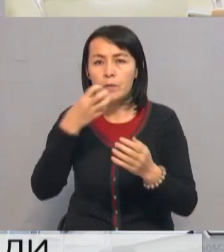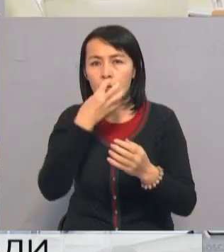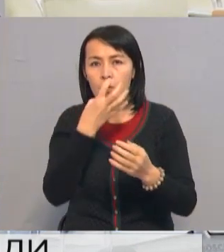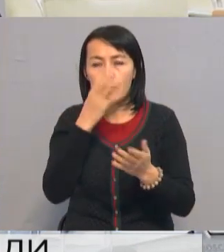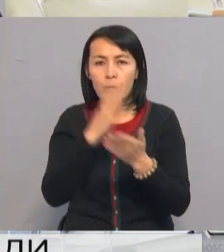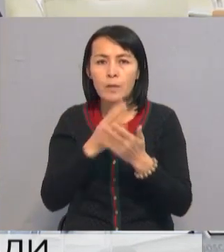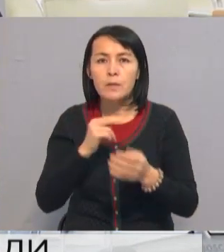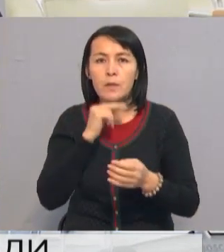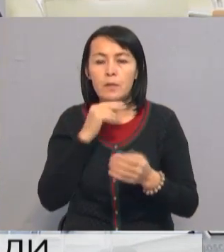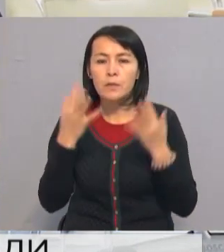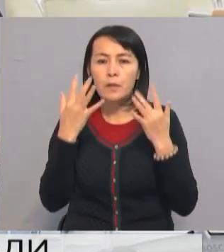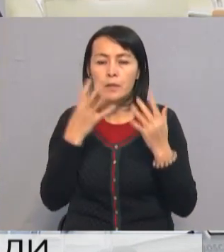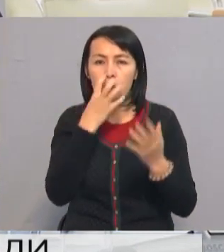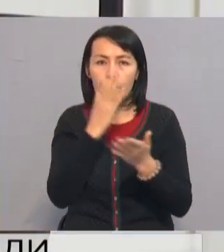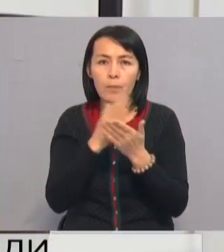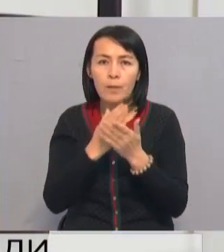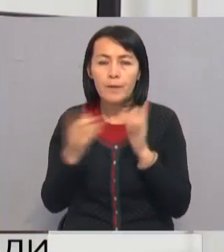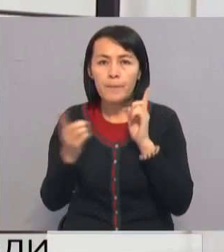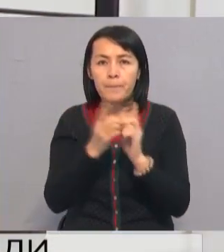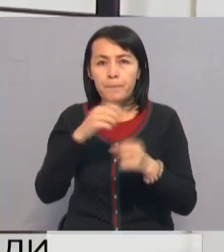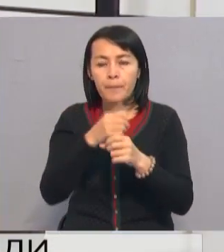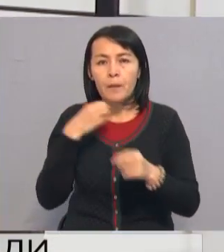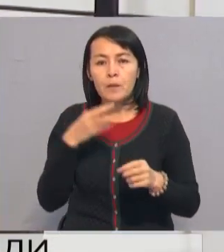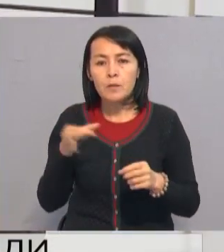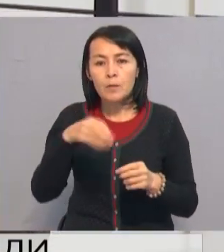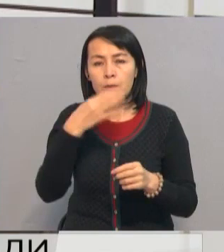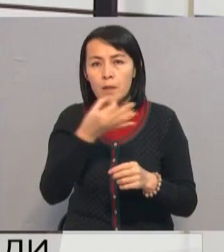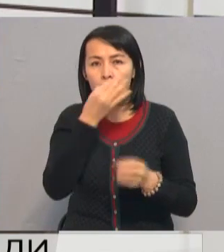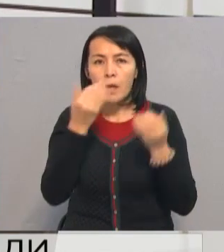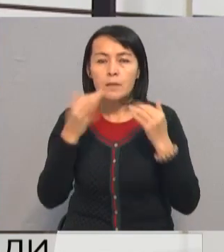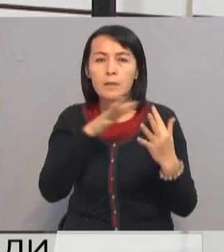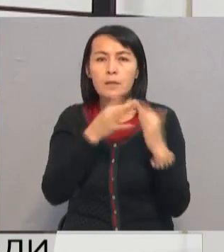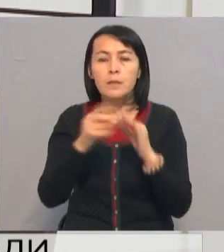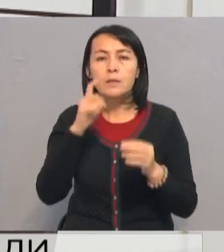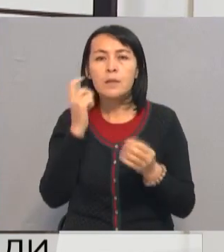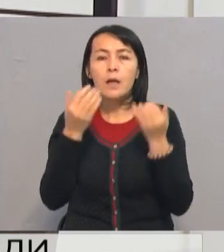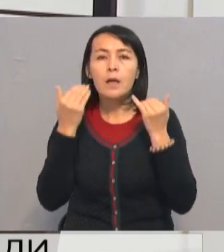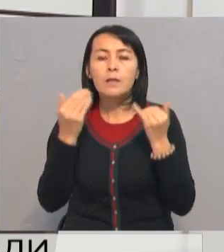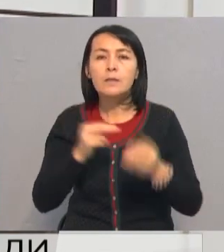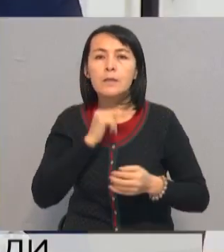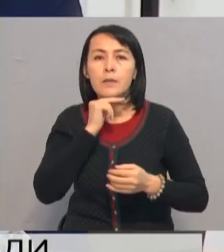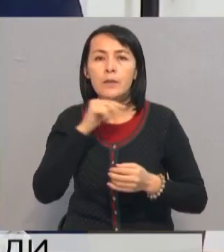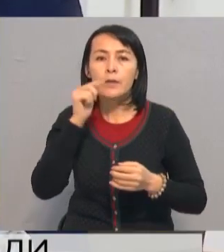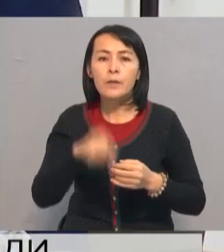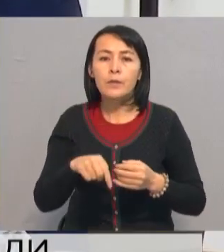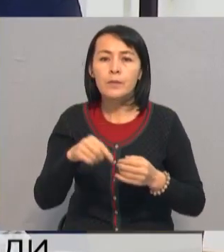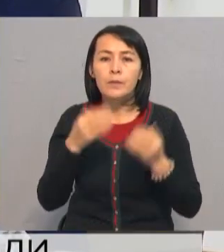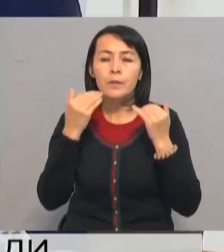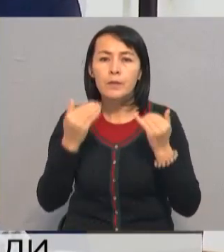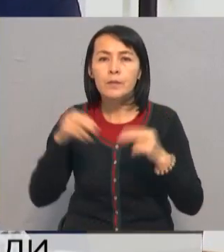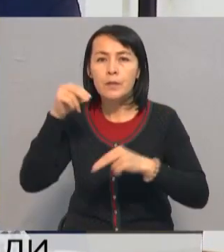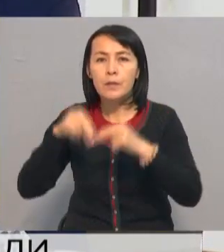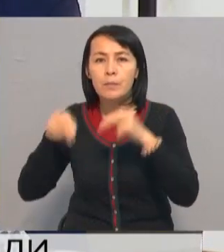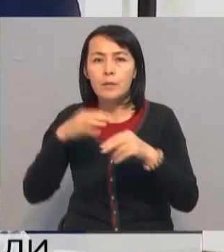системой контроля количества тепла. На встрече Аким Туркестанской области отметил, что в сфере сельского хозяйства особое внимание уделено диверсификации